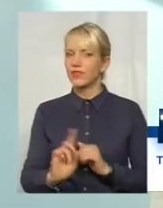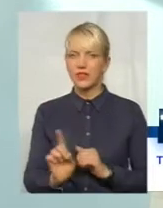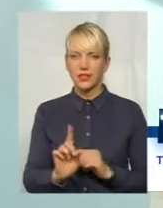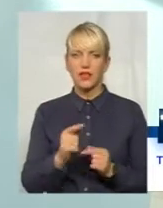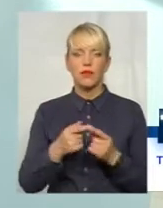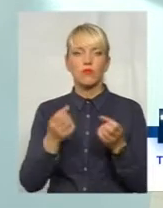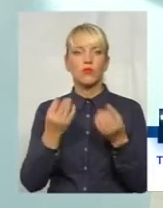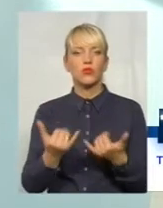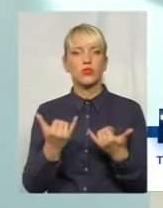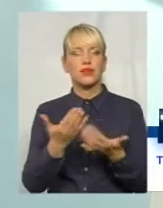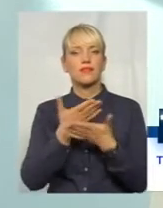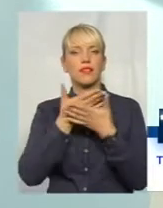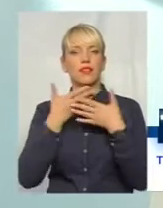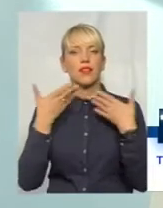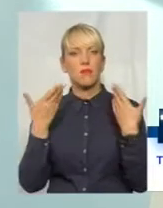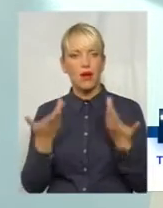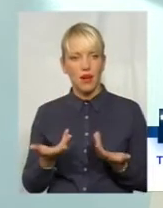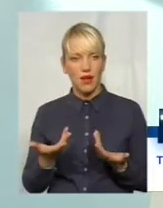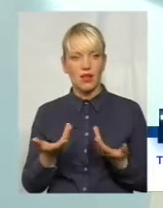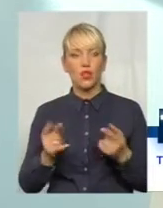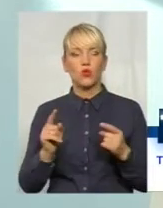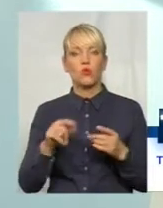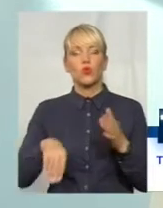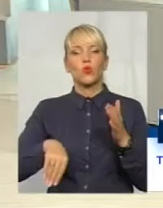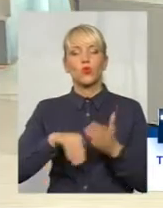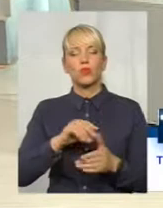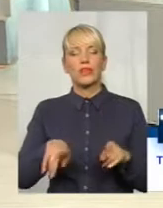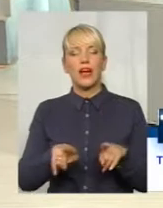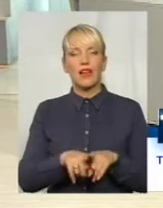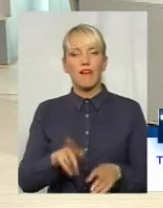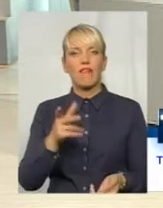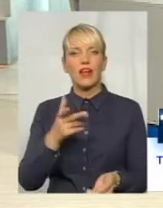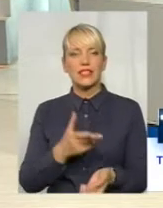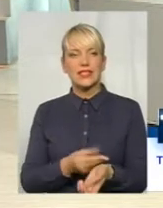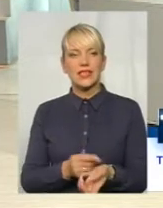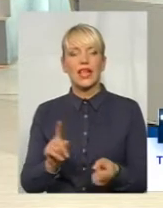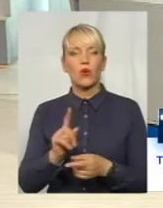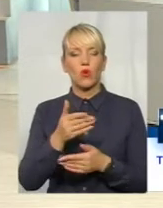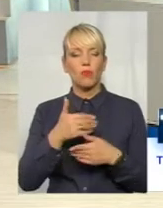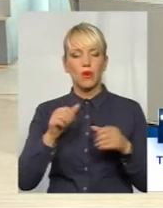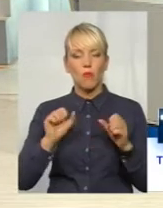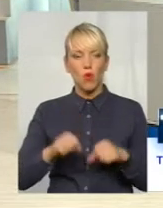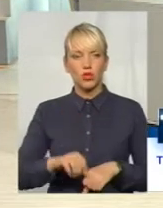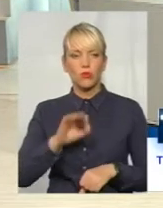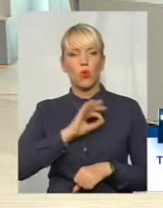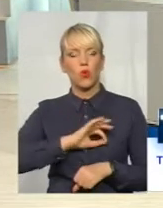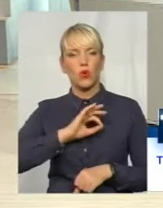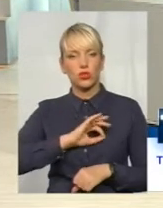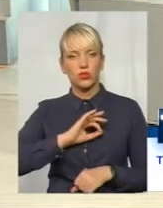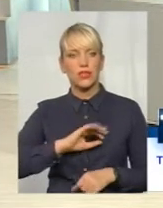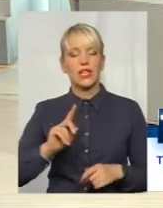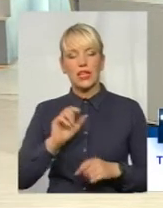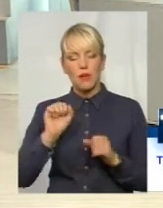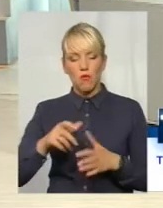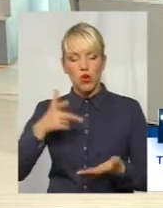її зараз немає. Тому закуплена та вакцина, якою ми можемо користуватися, яку ми можемо вводити і яка дає